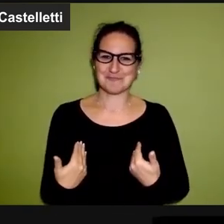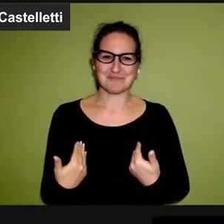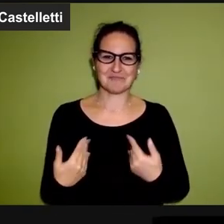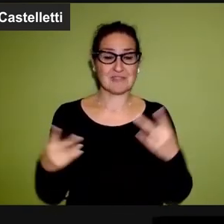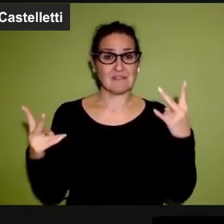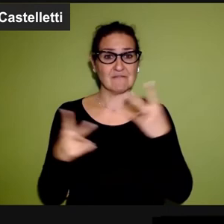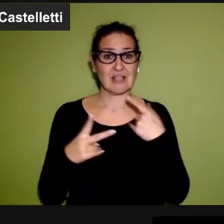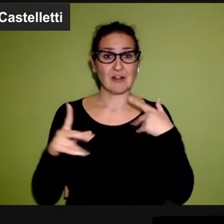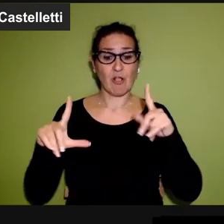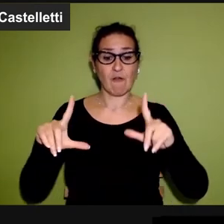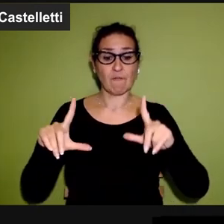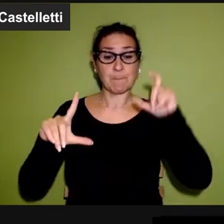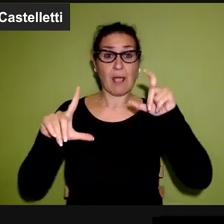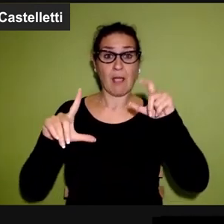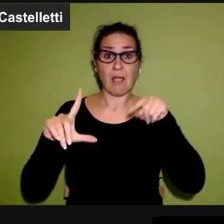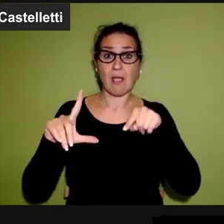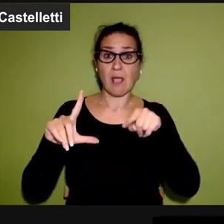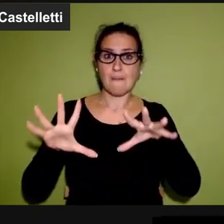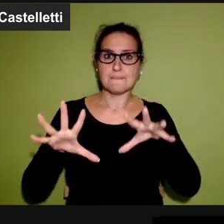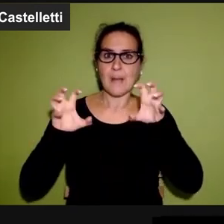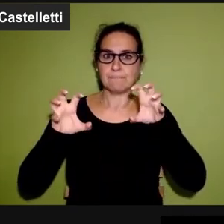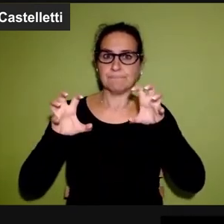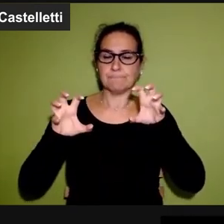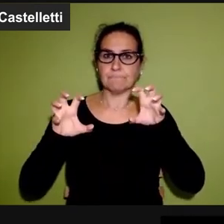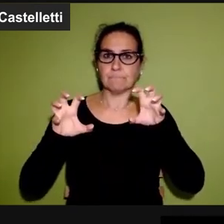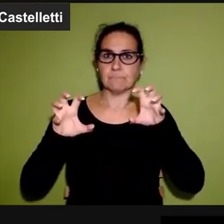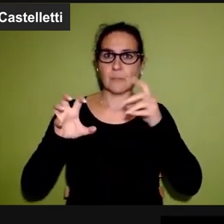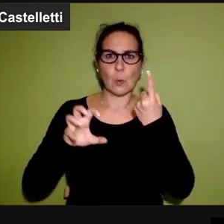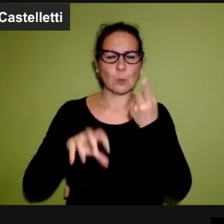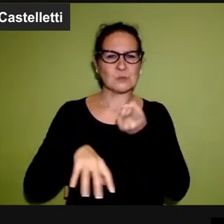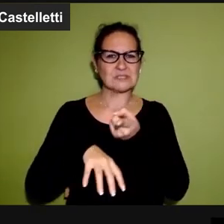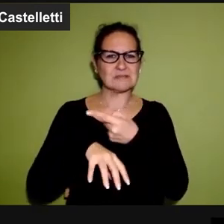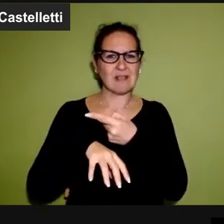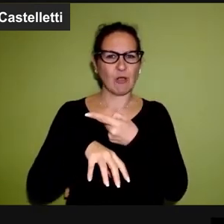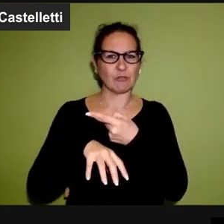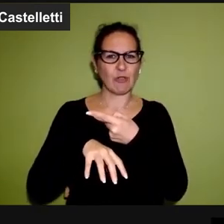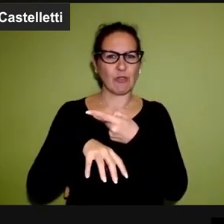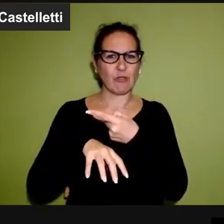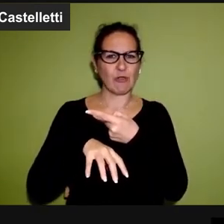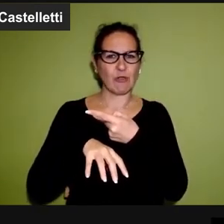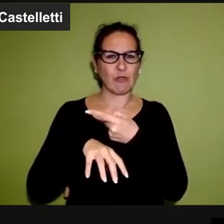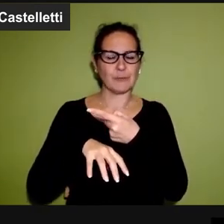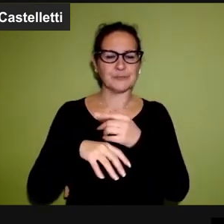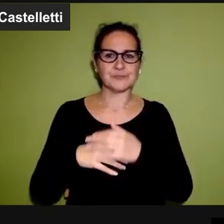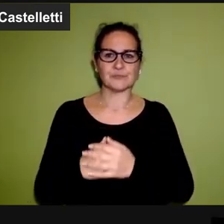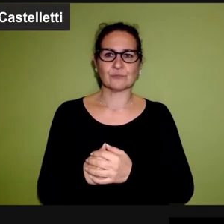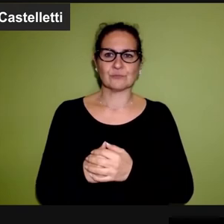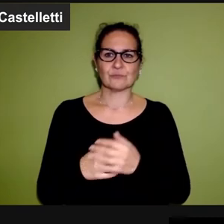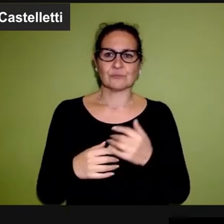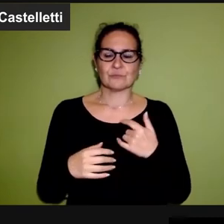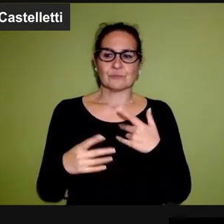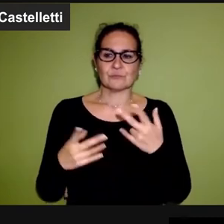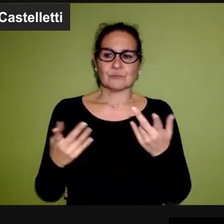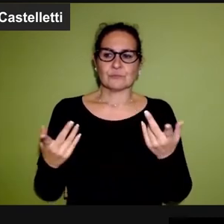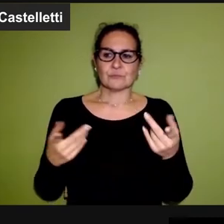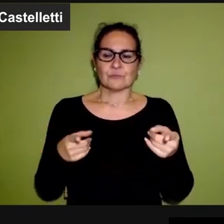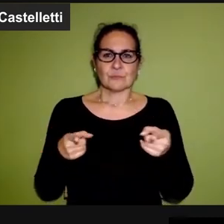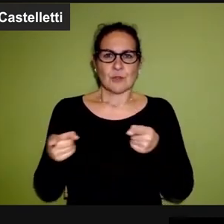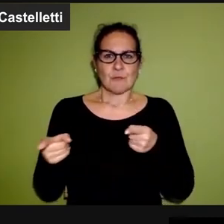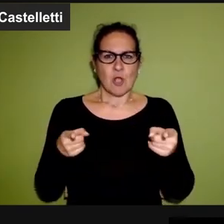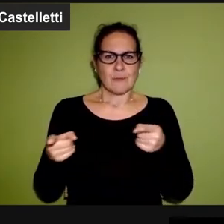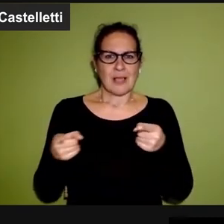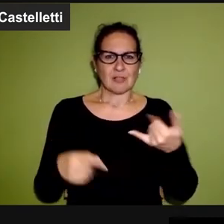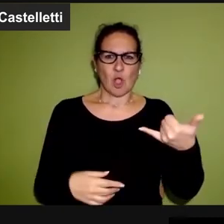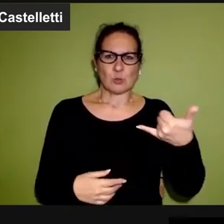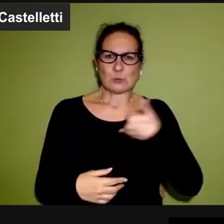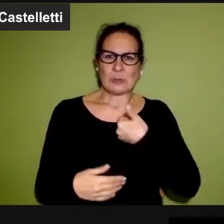Una fotografia cogli un momento, spatico. Ora, nell'atto di